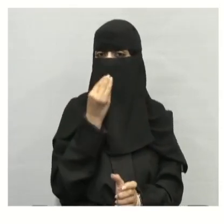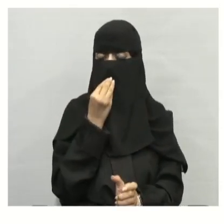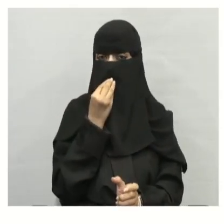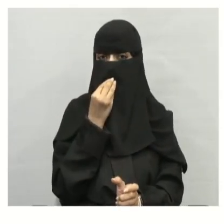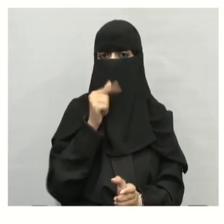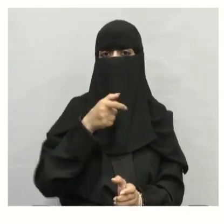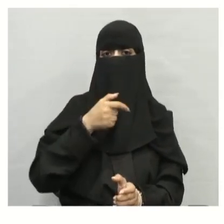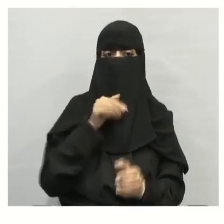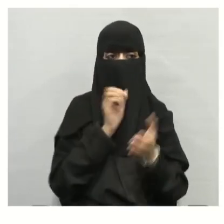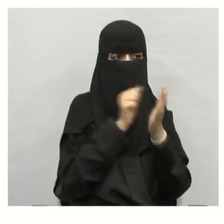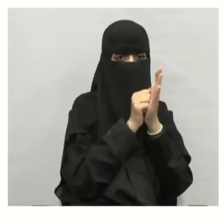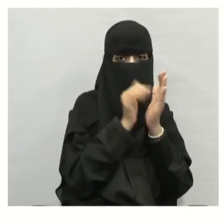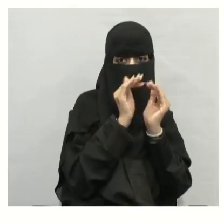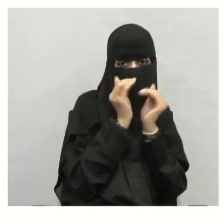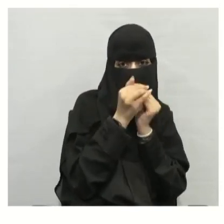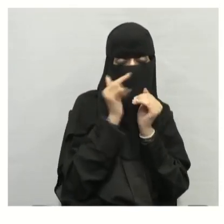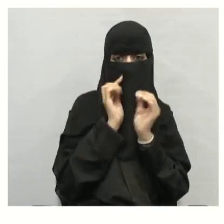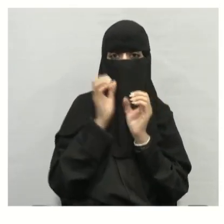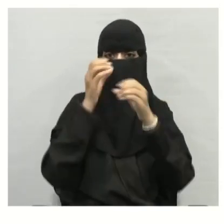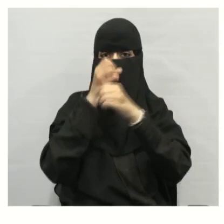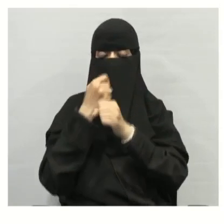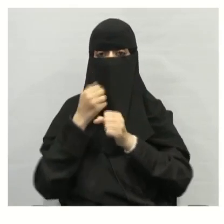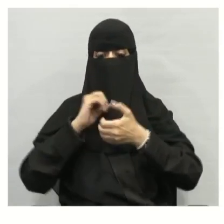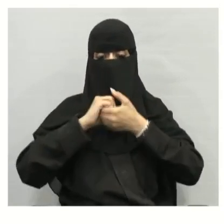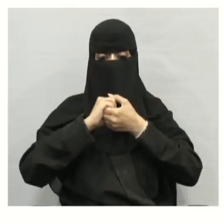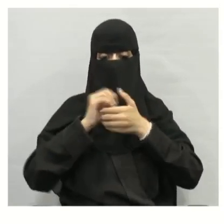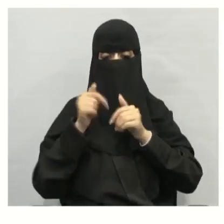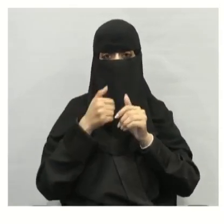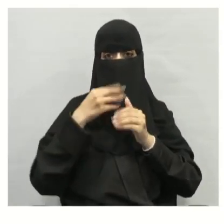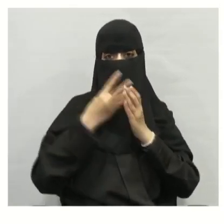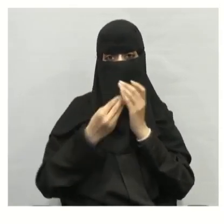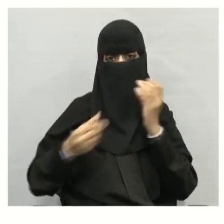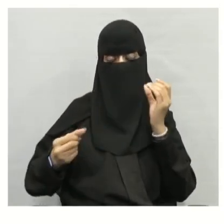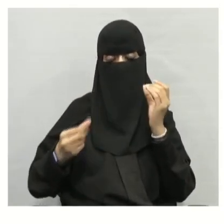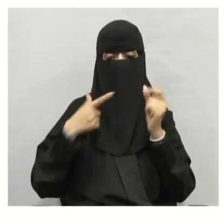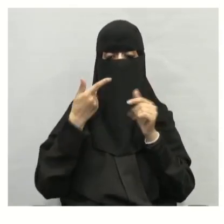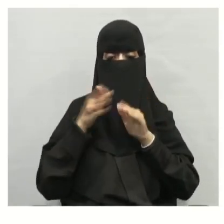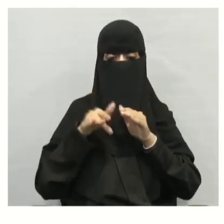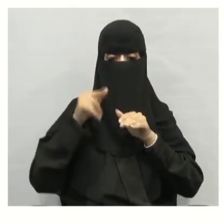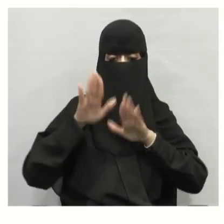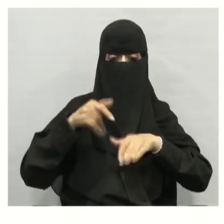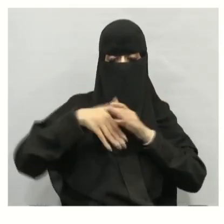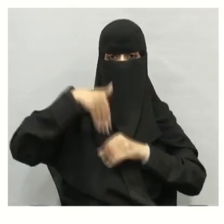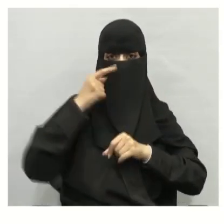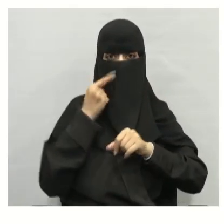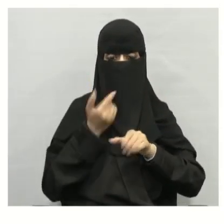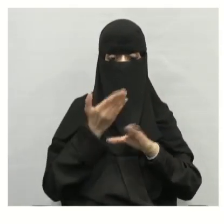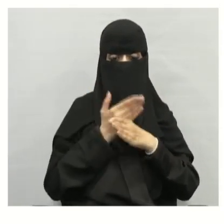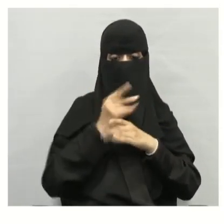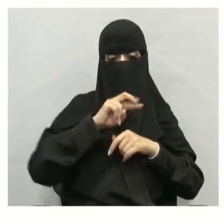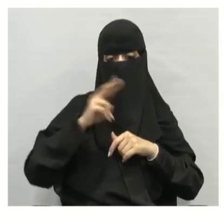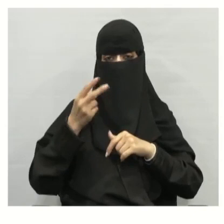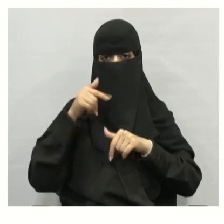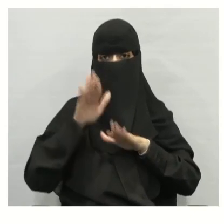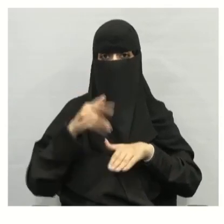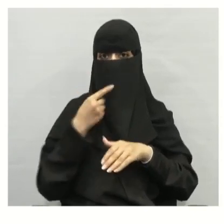المأوى الحماية والتكاثر إذن يعتمد المخلوق الحي على العوامل الحيوية الأخرى